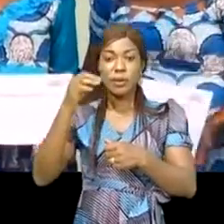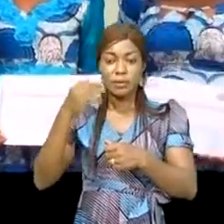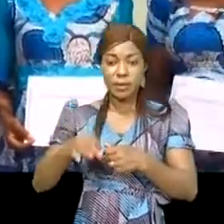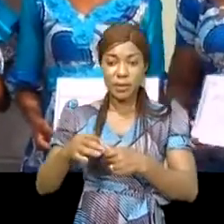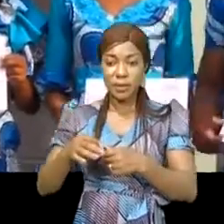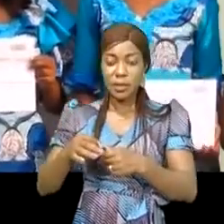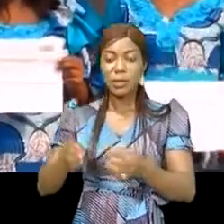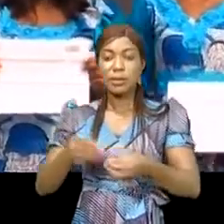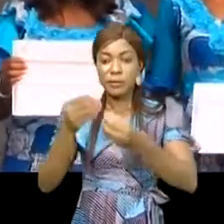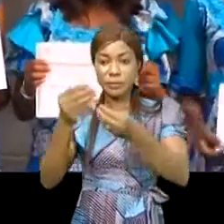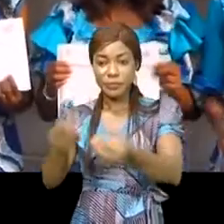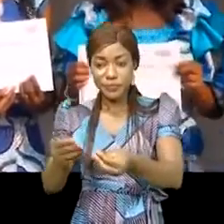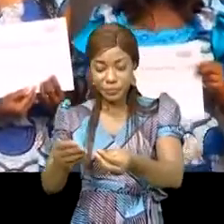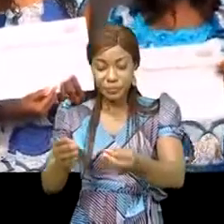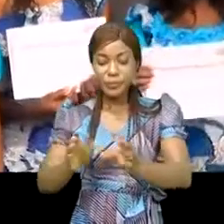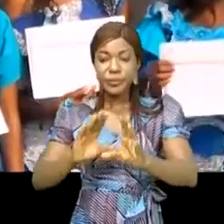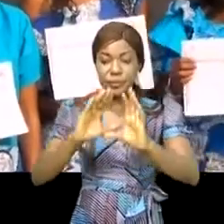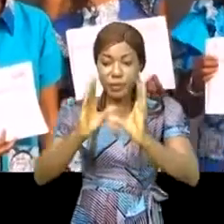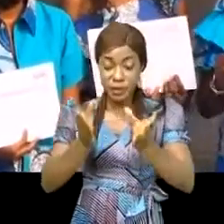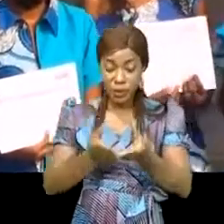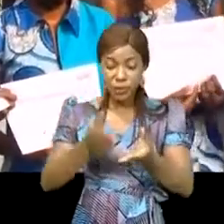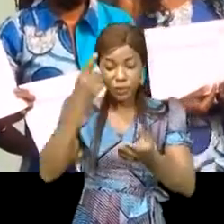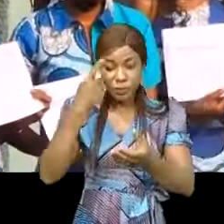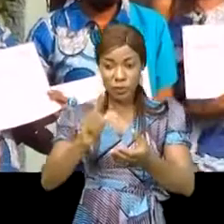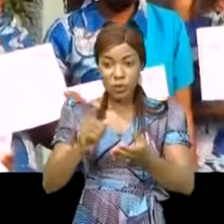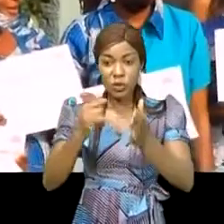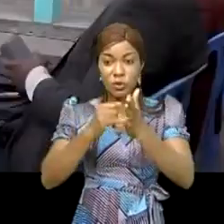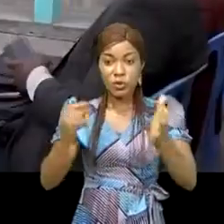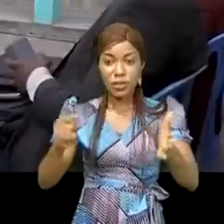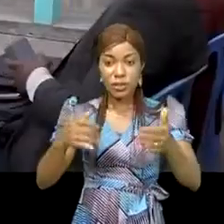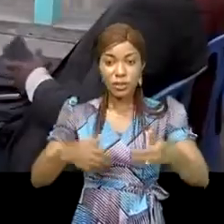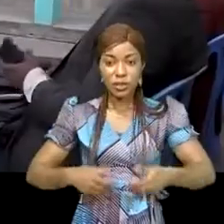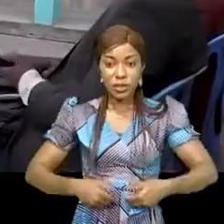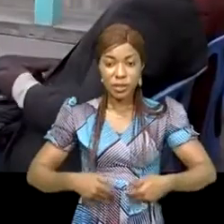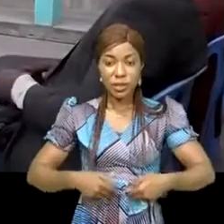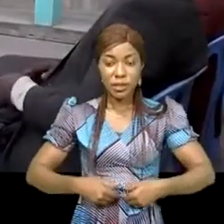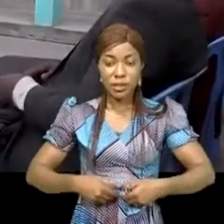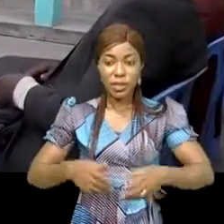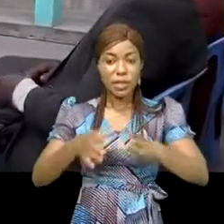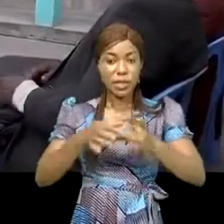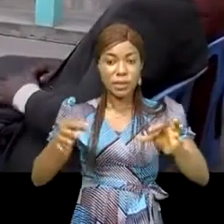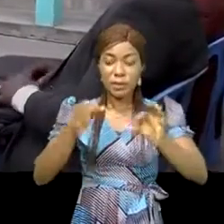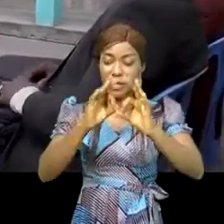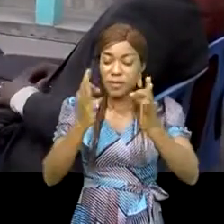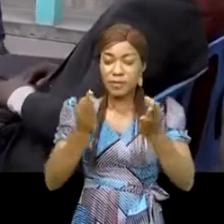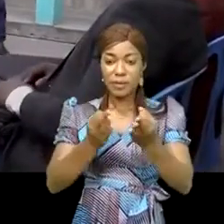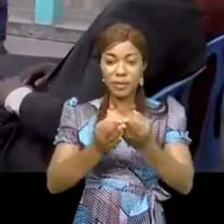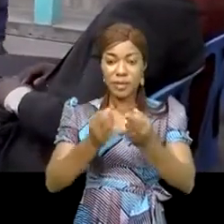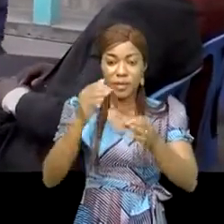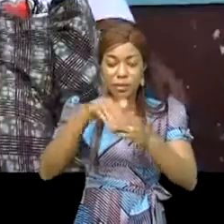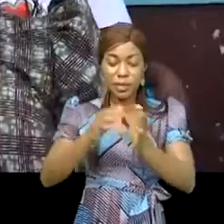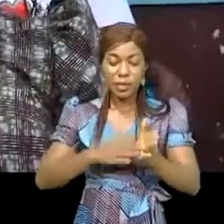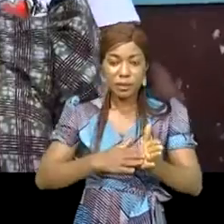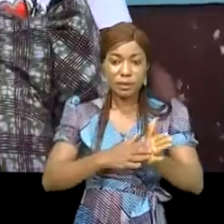des micro-entreprises collectives au bénéfice des 60 jeunes enfants en rupture familiale dans l'accompagnement